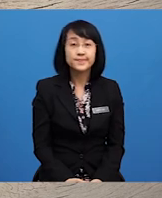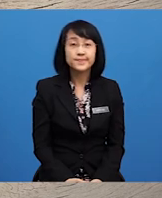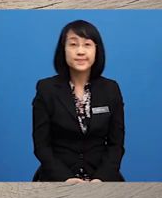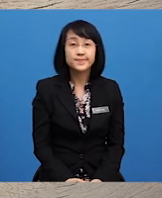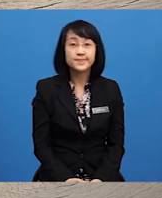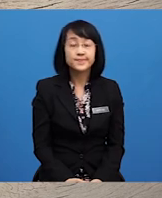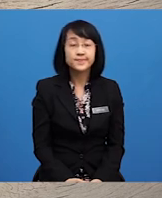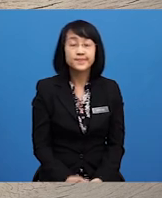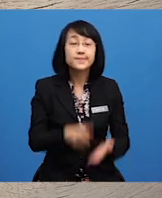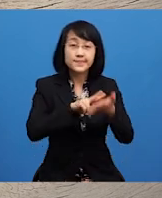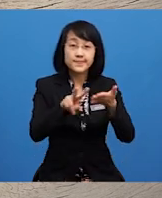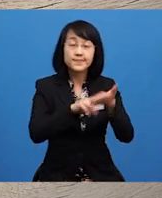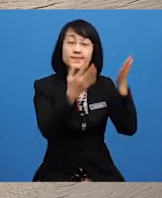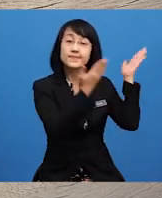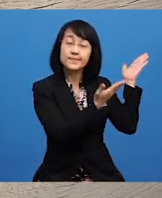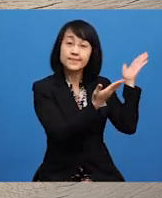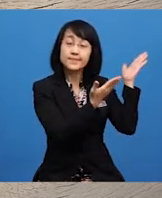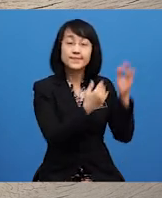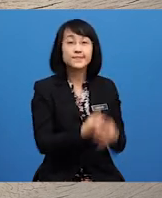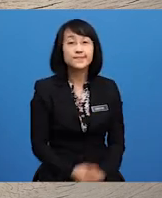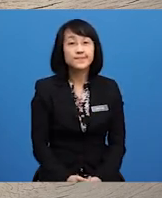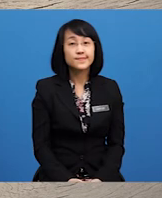Menghormati Orang tua